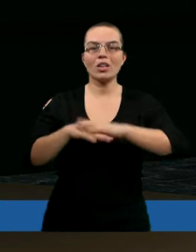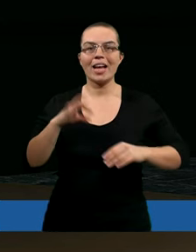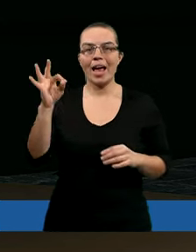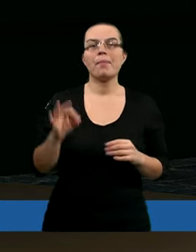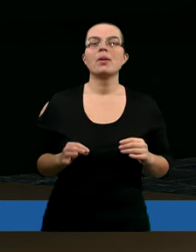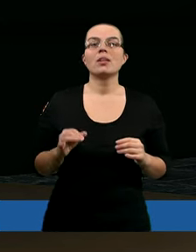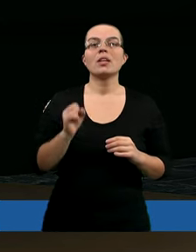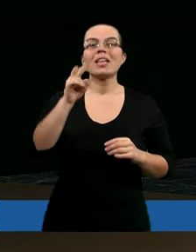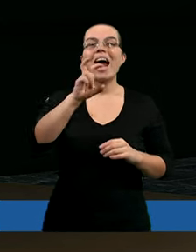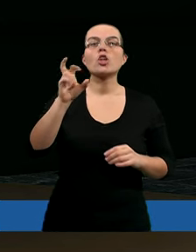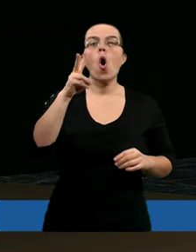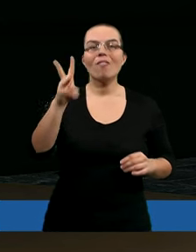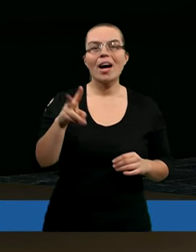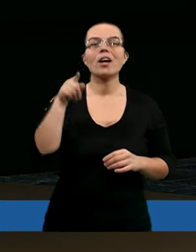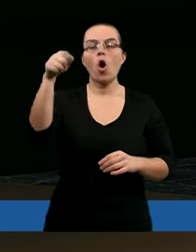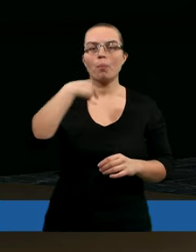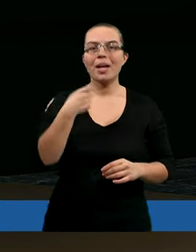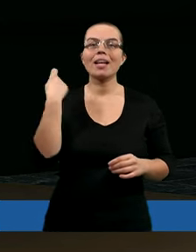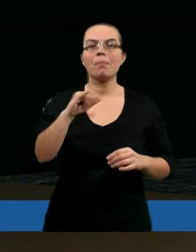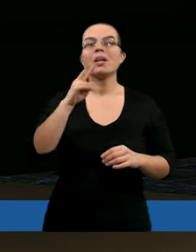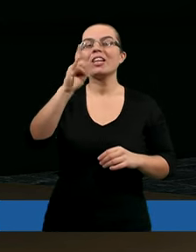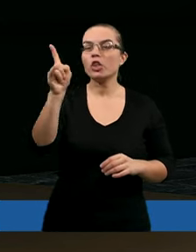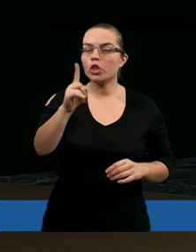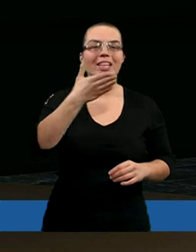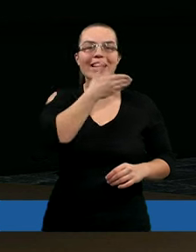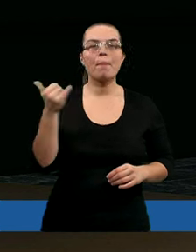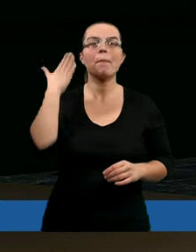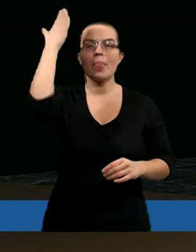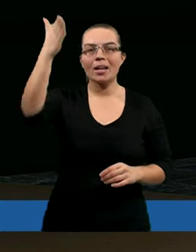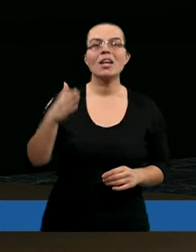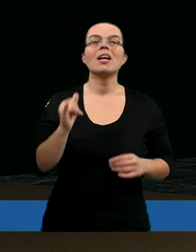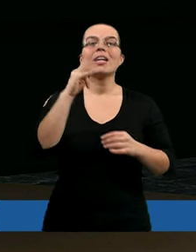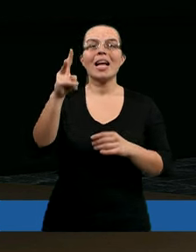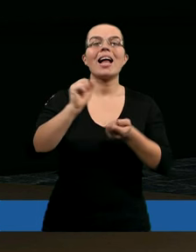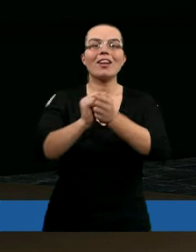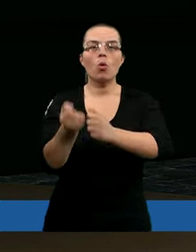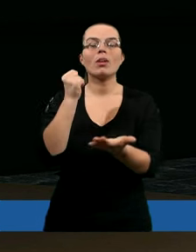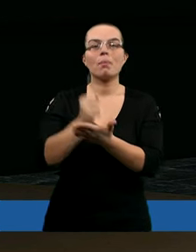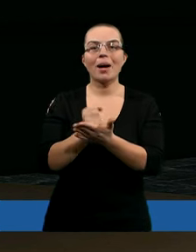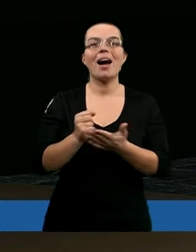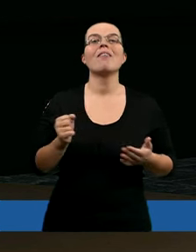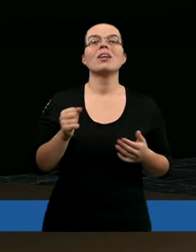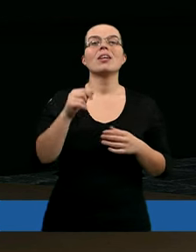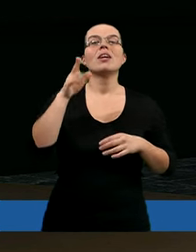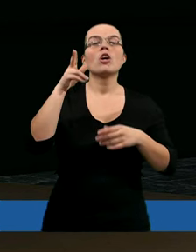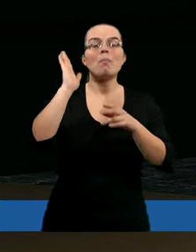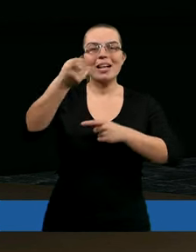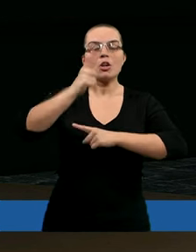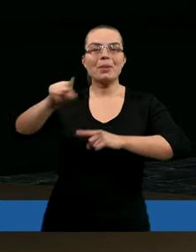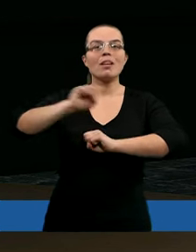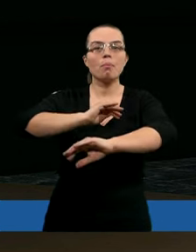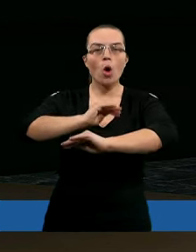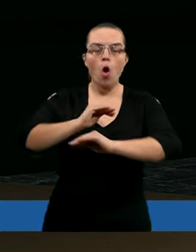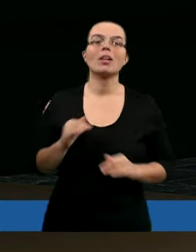dłonie. Tak czy owak on mnie zabije, już nie mam nadziei, jednak swoje sprawy będę przed nim bronił.